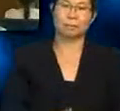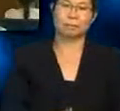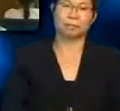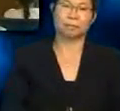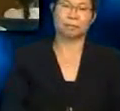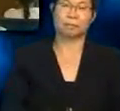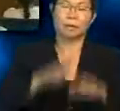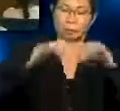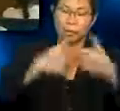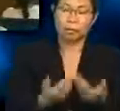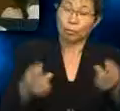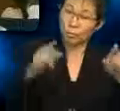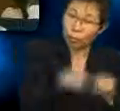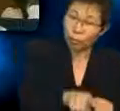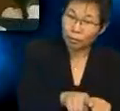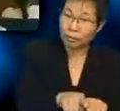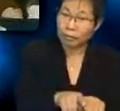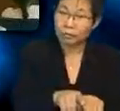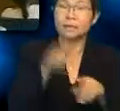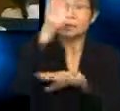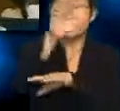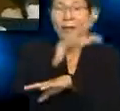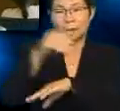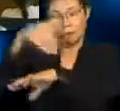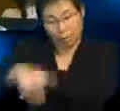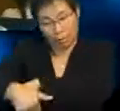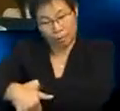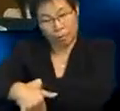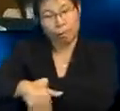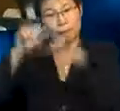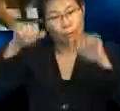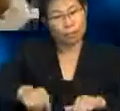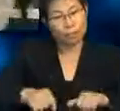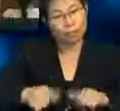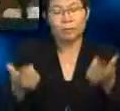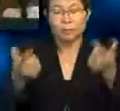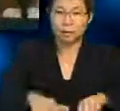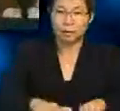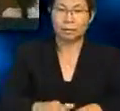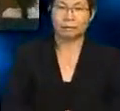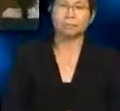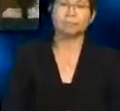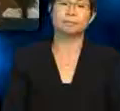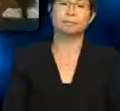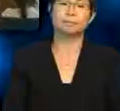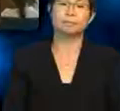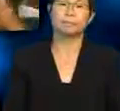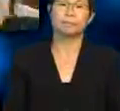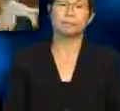Bagaimana pula siang dan malam boleh terganti? Ya,